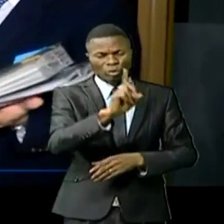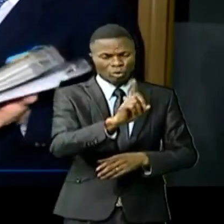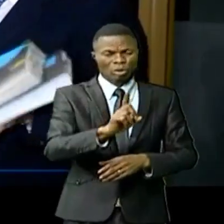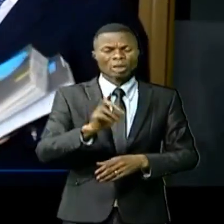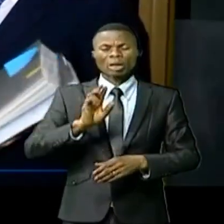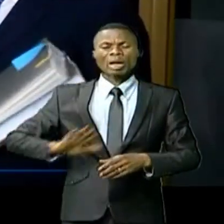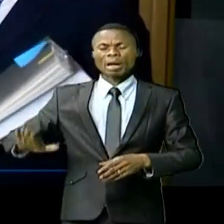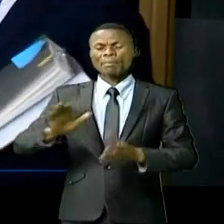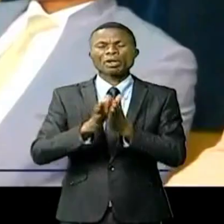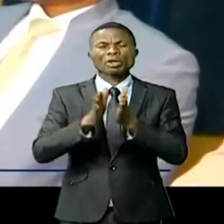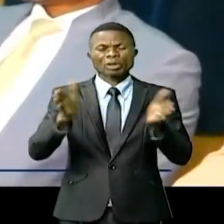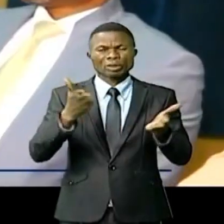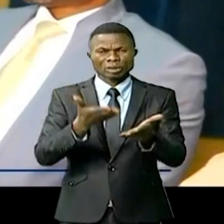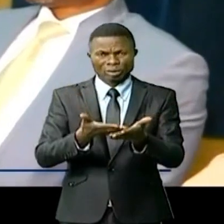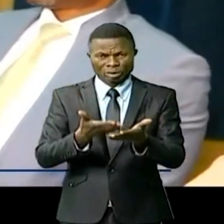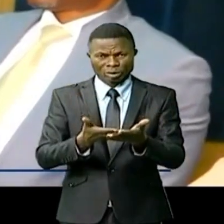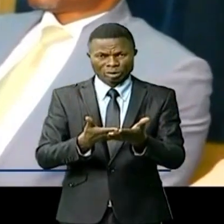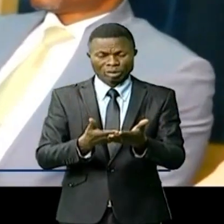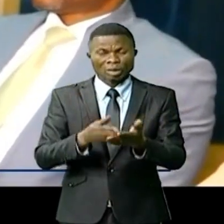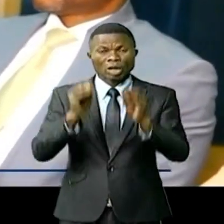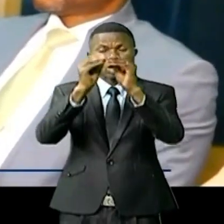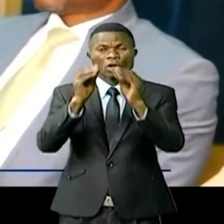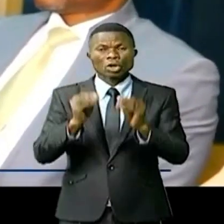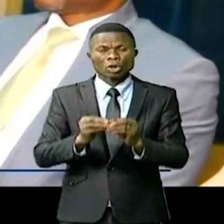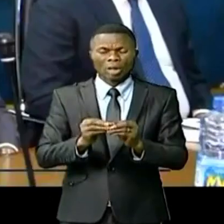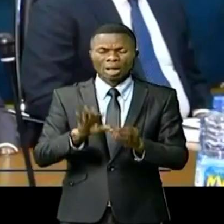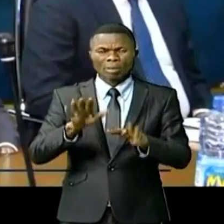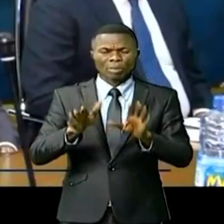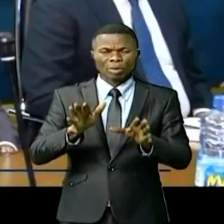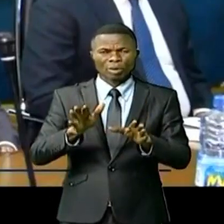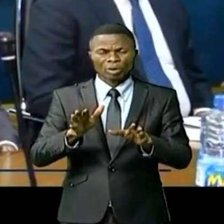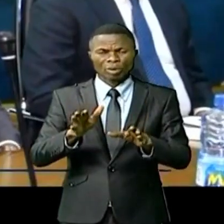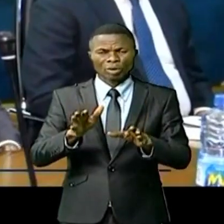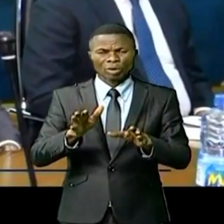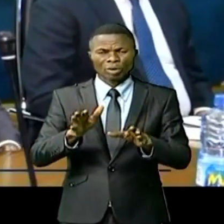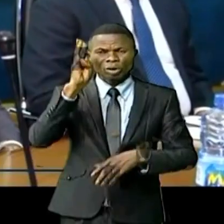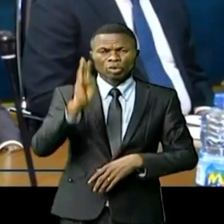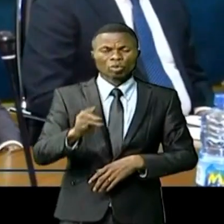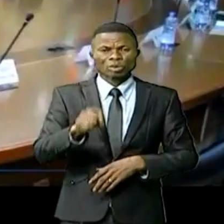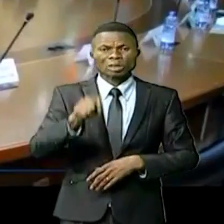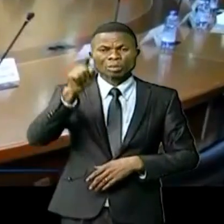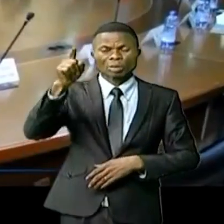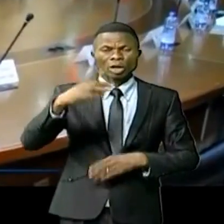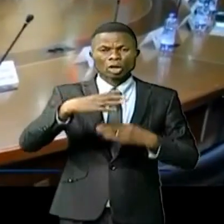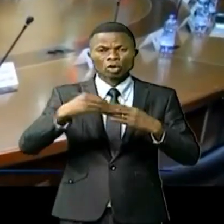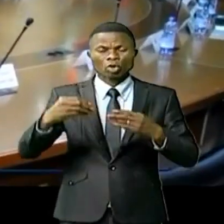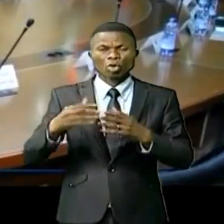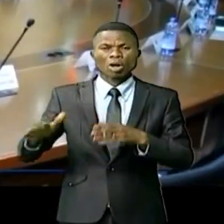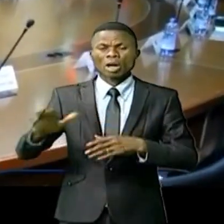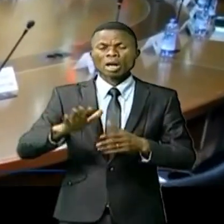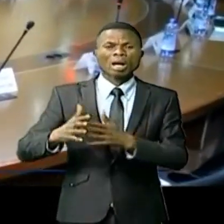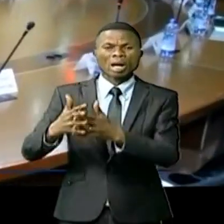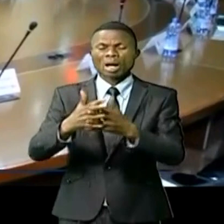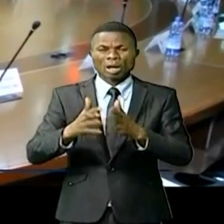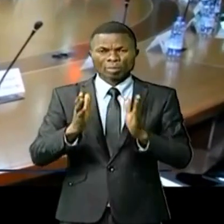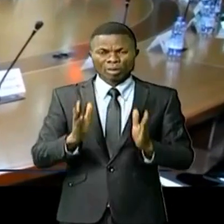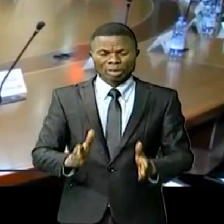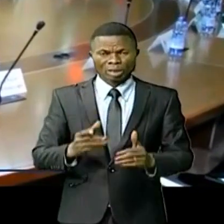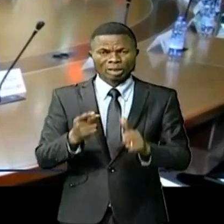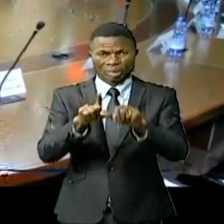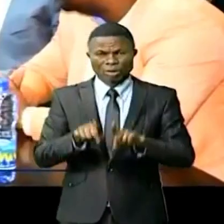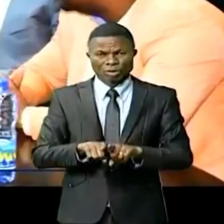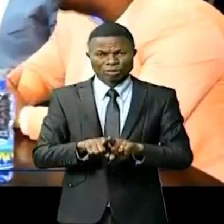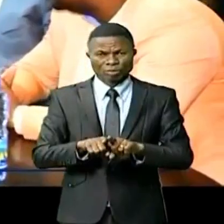démocratique du Congo. Son coût est estimé à plus de 300 millions de dollars américains. On cite notamment